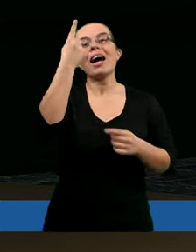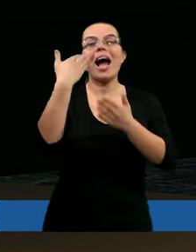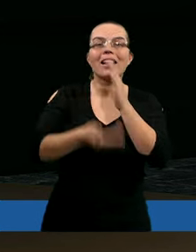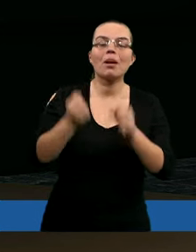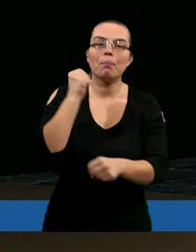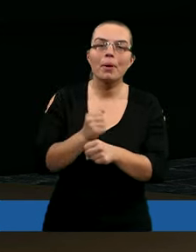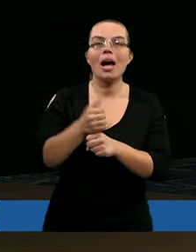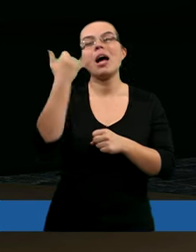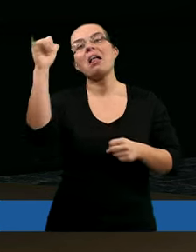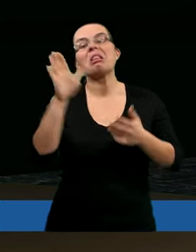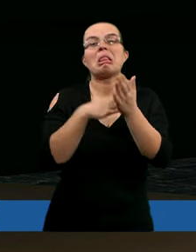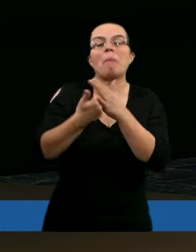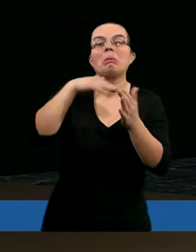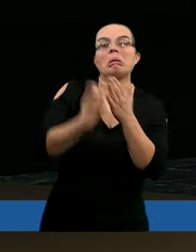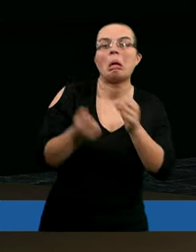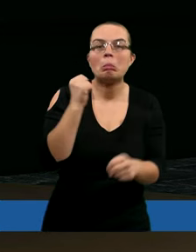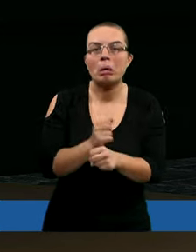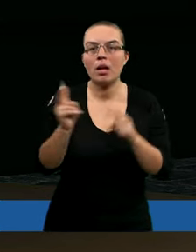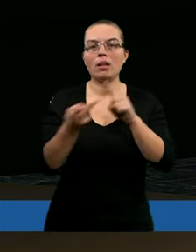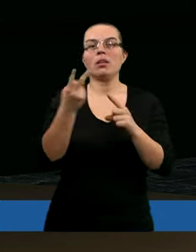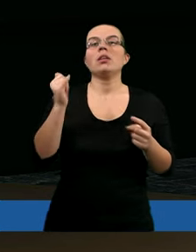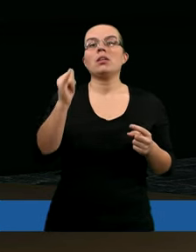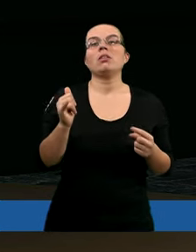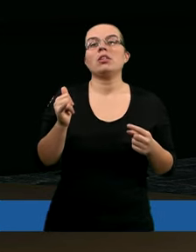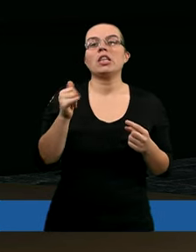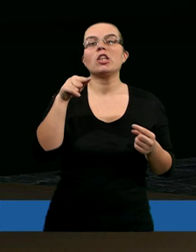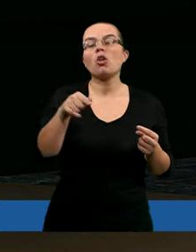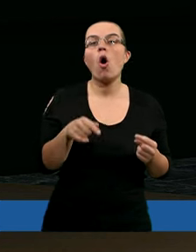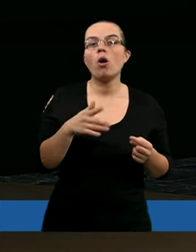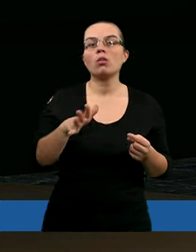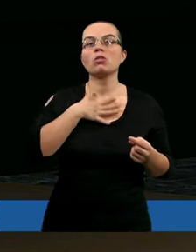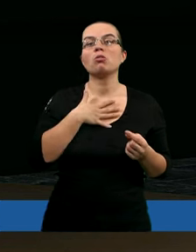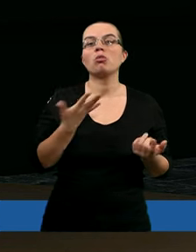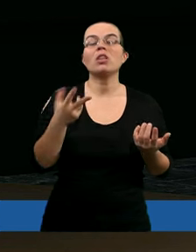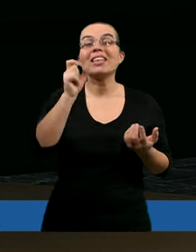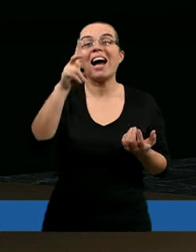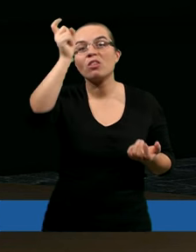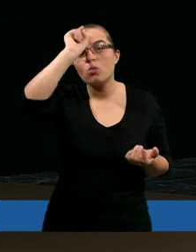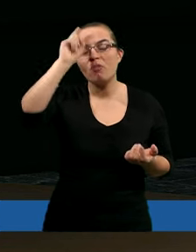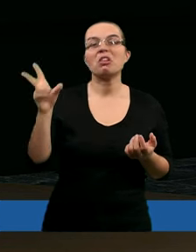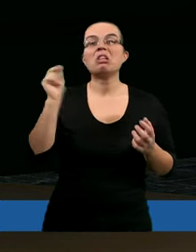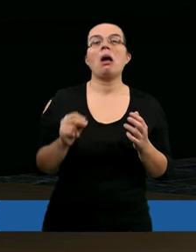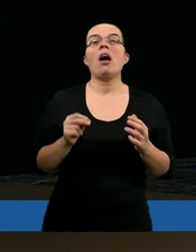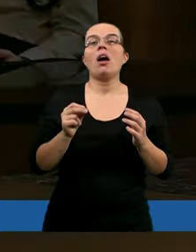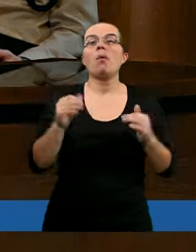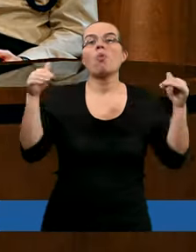pracę, drugi raz straciłem pracę. No i co z takim człowiekiem może?